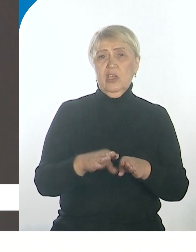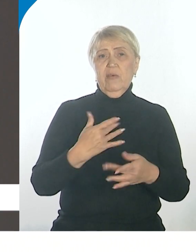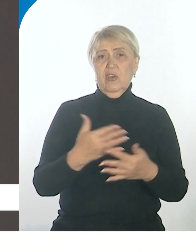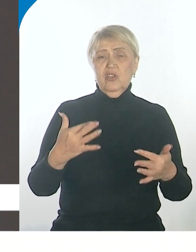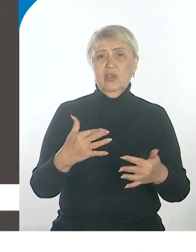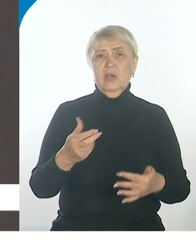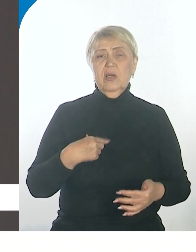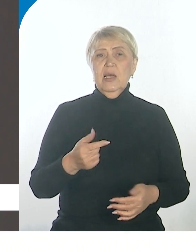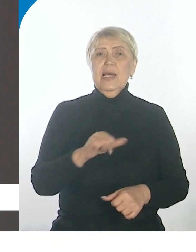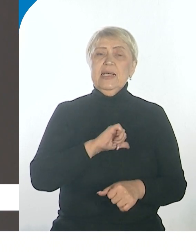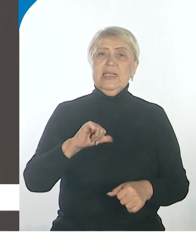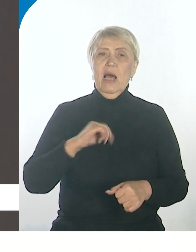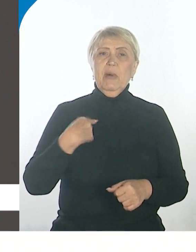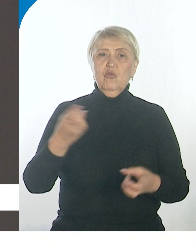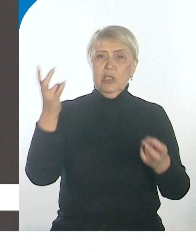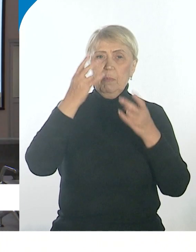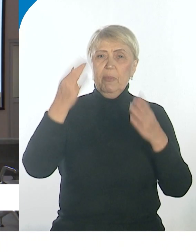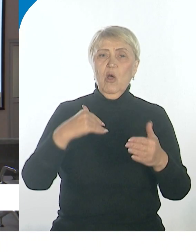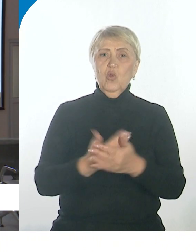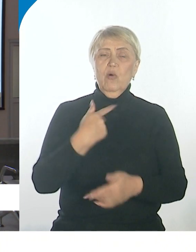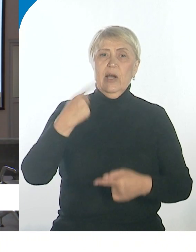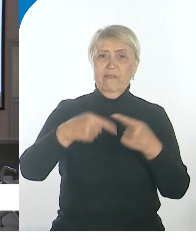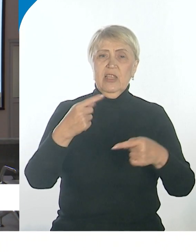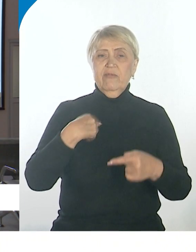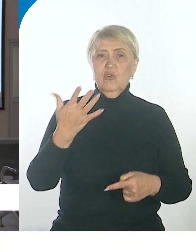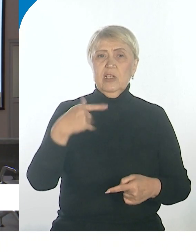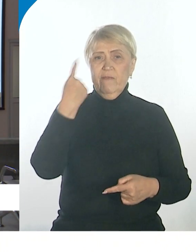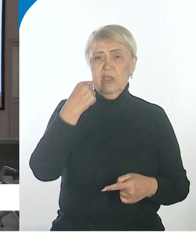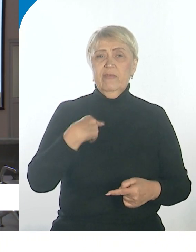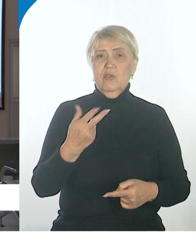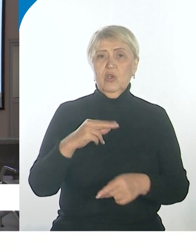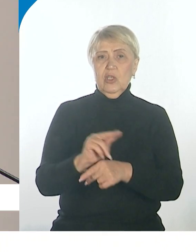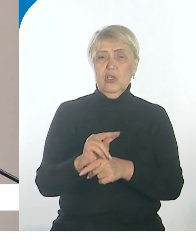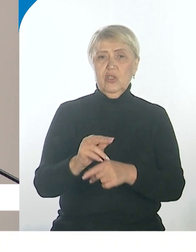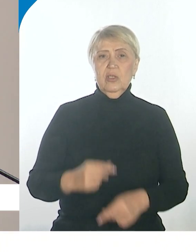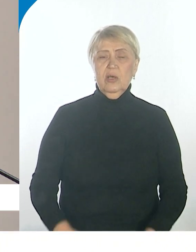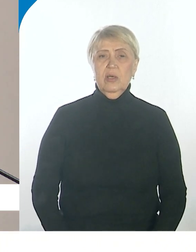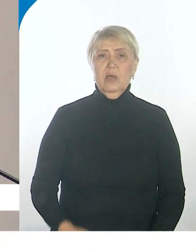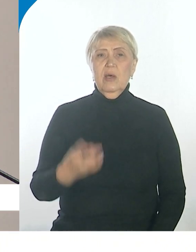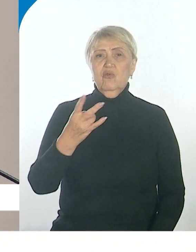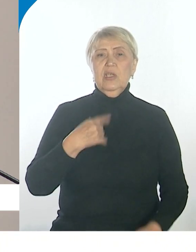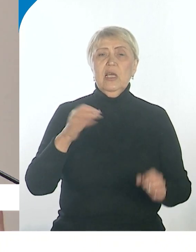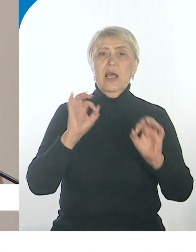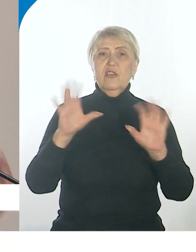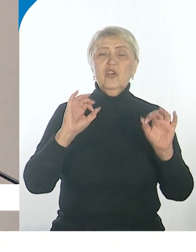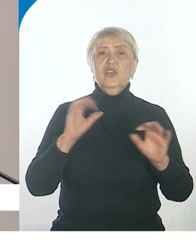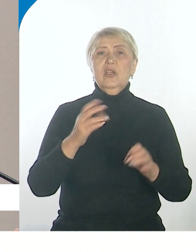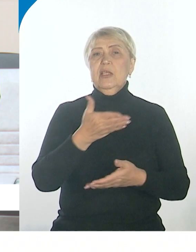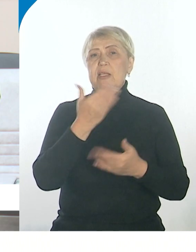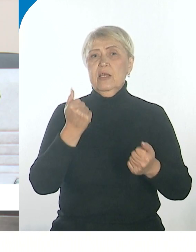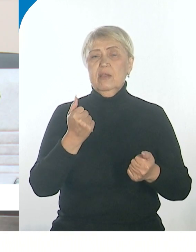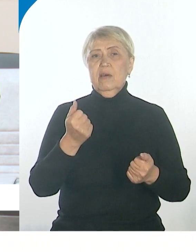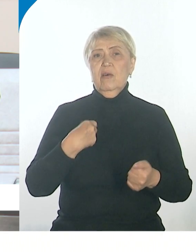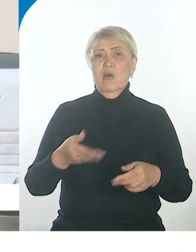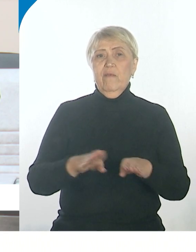Однако самые популярные из новых видов лечения, те из них, которые прошли отбор временем, не тиражируют на онкоцентры страны, в том числе